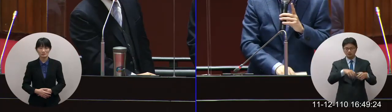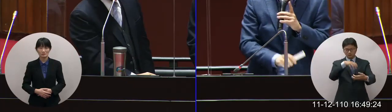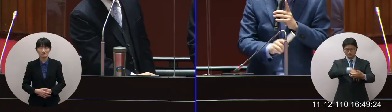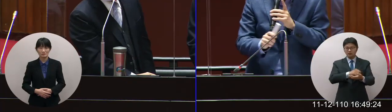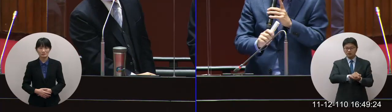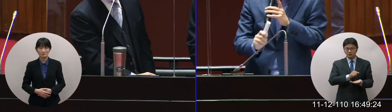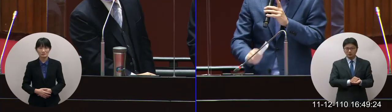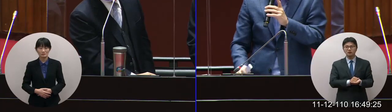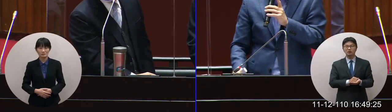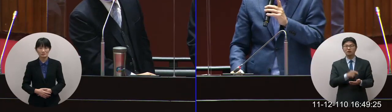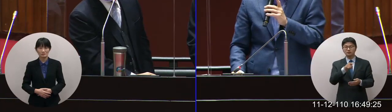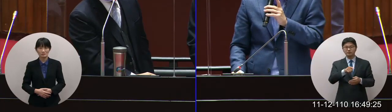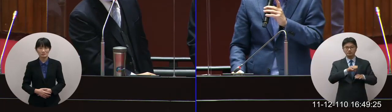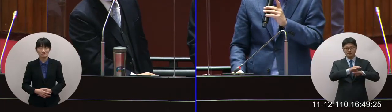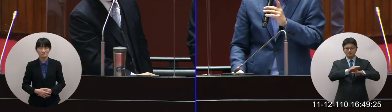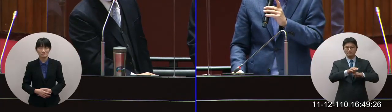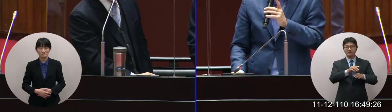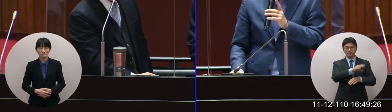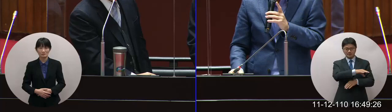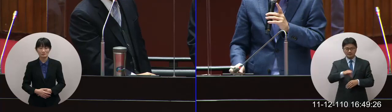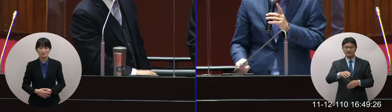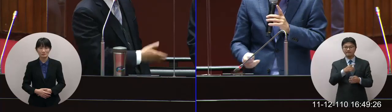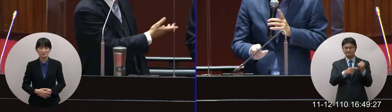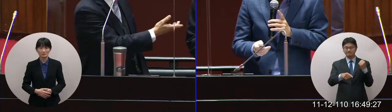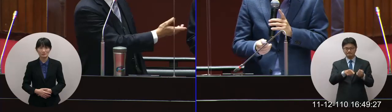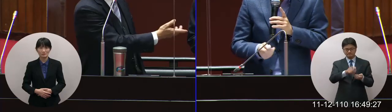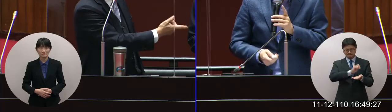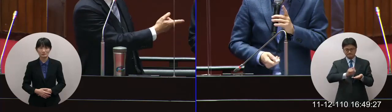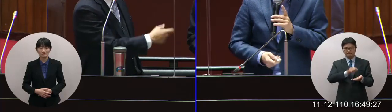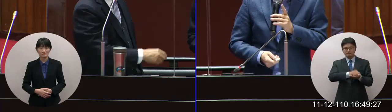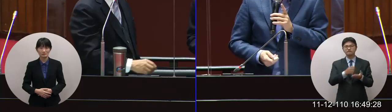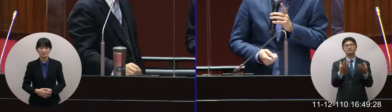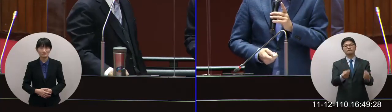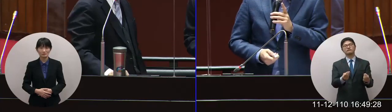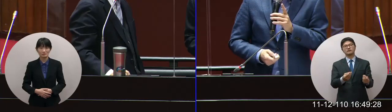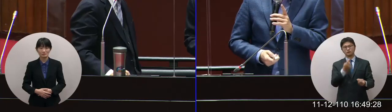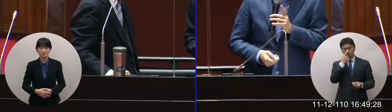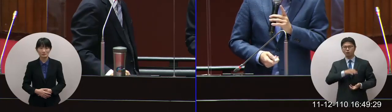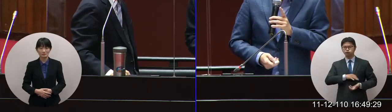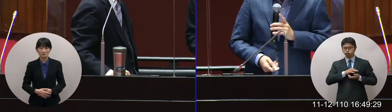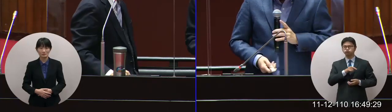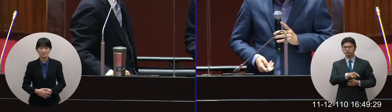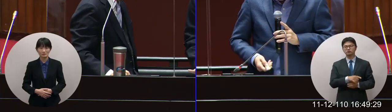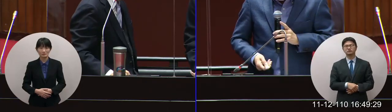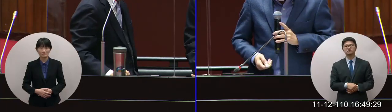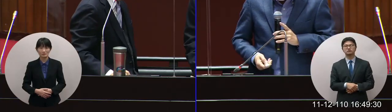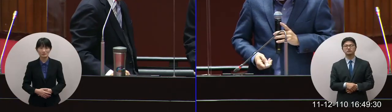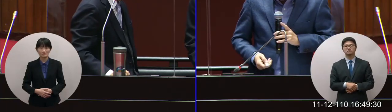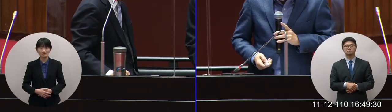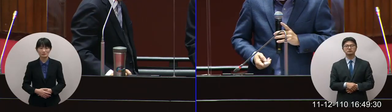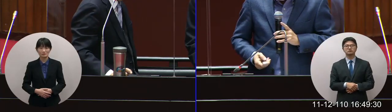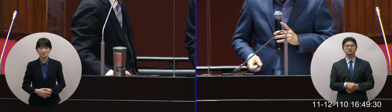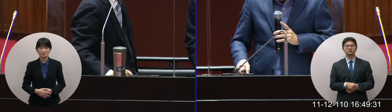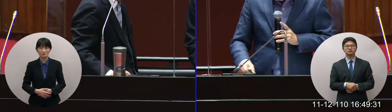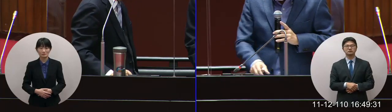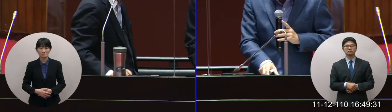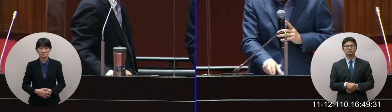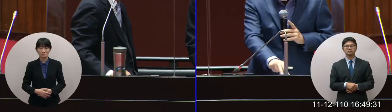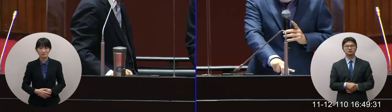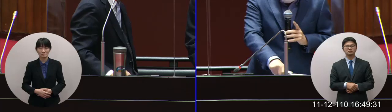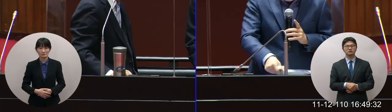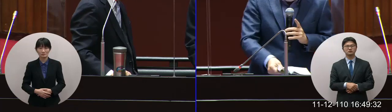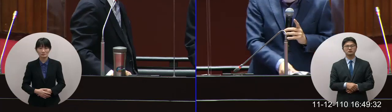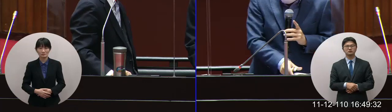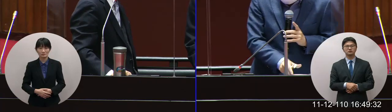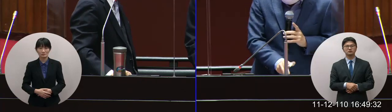在裡面標單完全沒有寫我覺得非常非常擔心那最後這個也